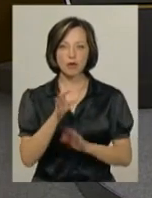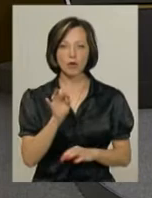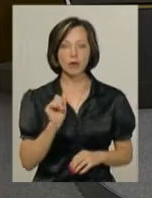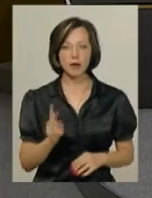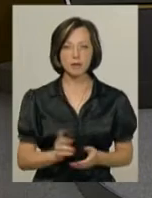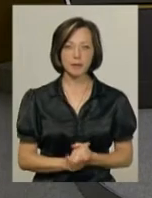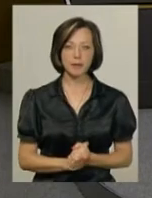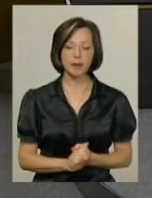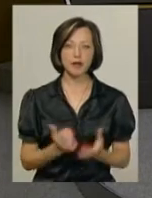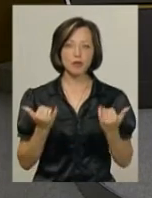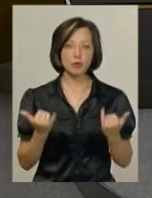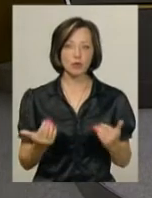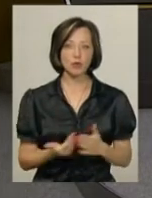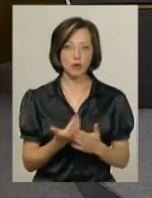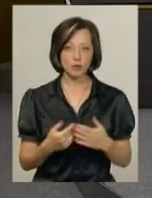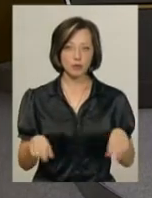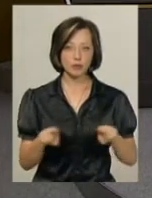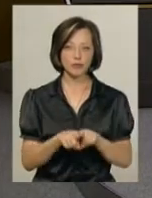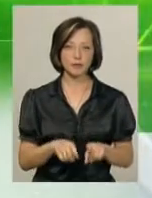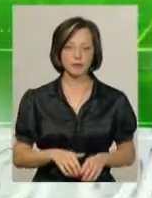Ольга Рибак. Сьогодні у випуску.